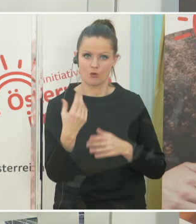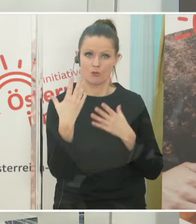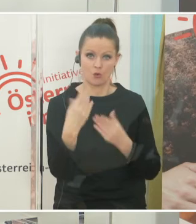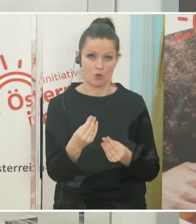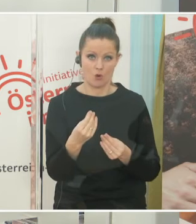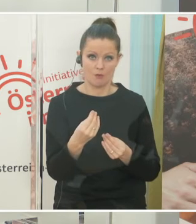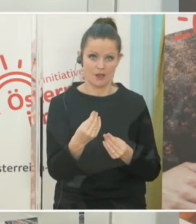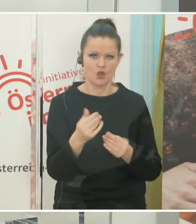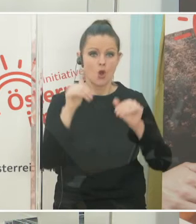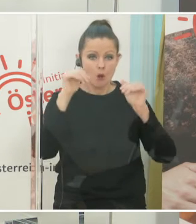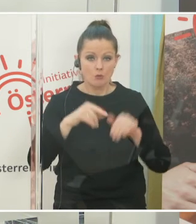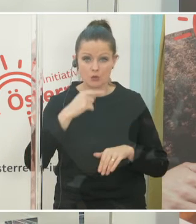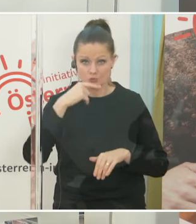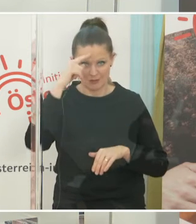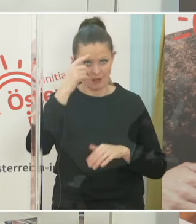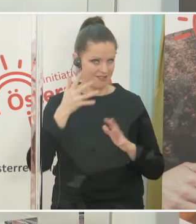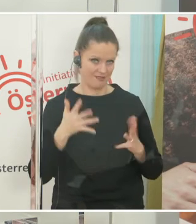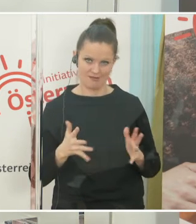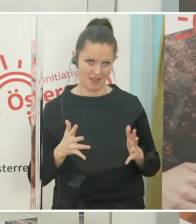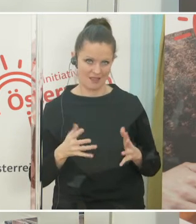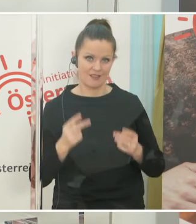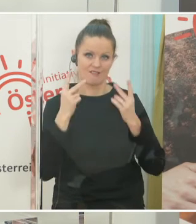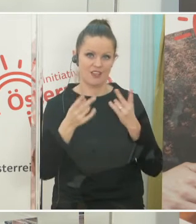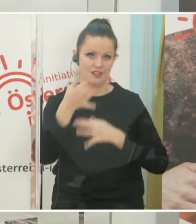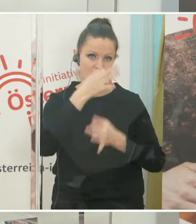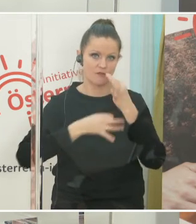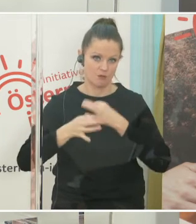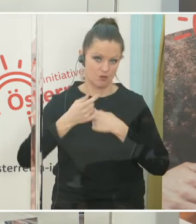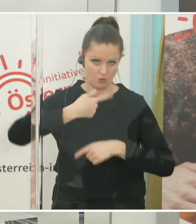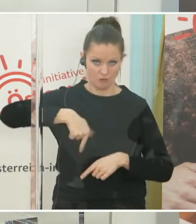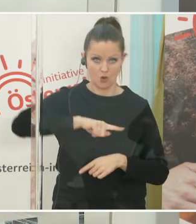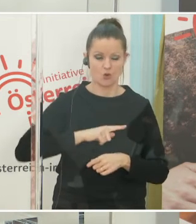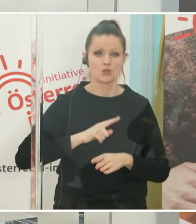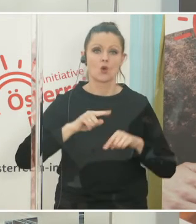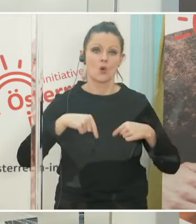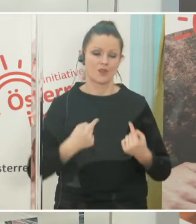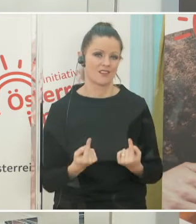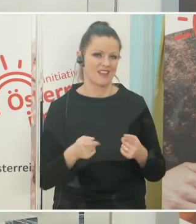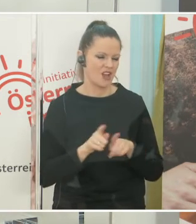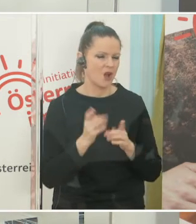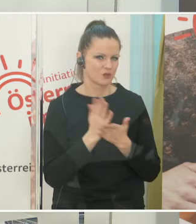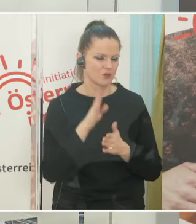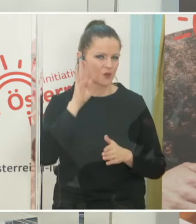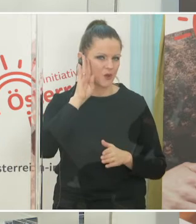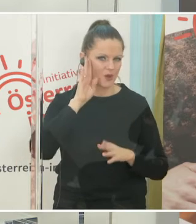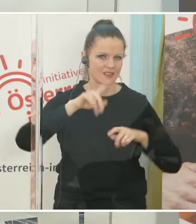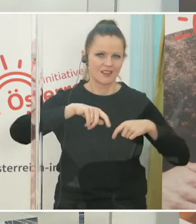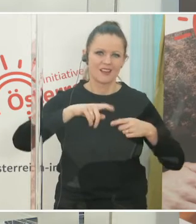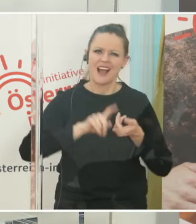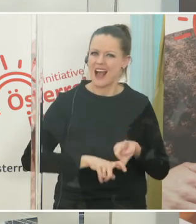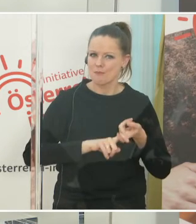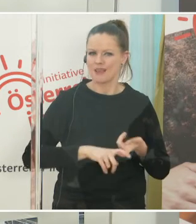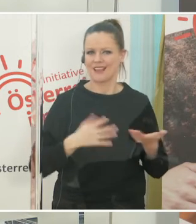wesentliche Information ist. Und dann, Sie haben es gehört, gibt es also unten, je nach